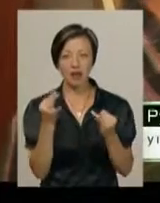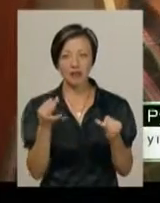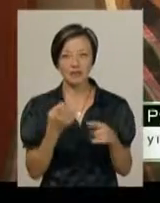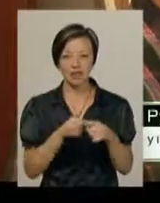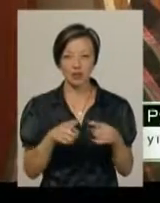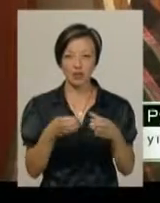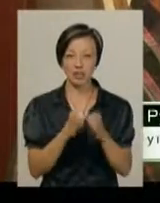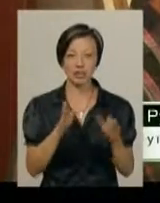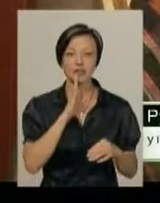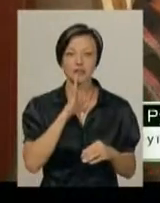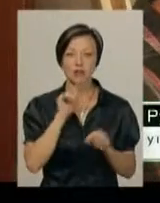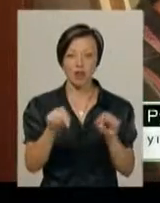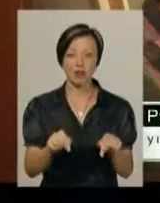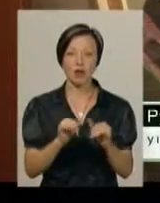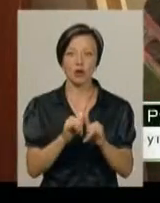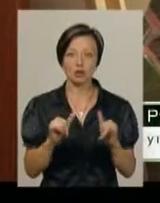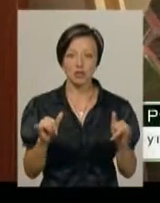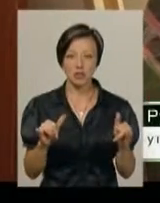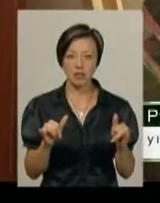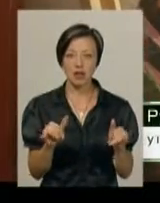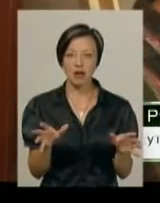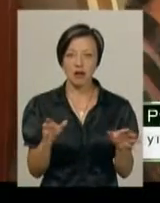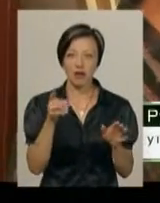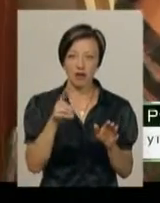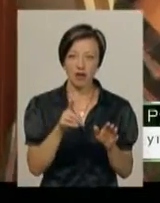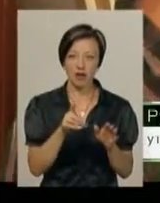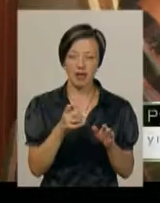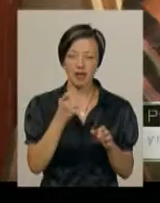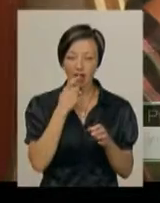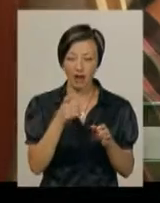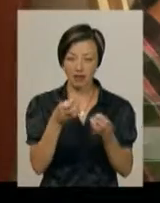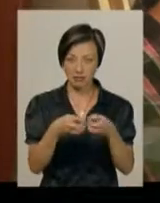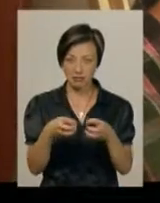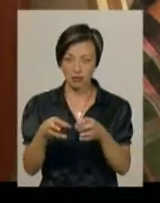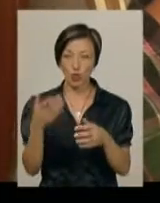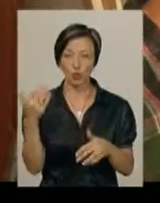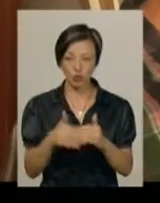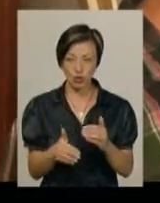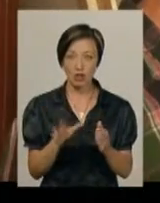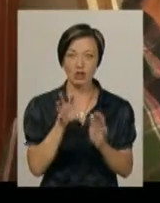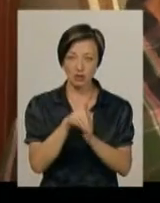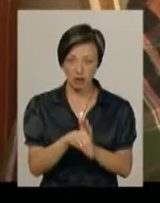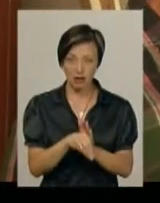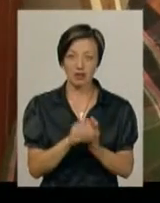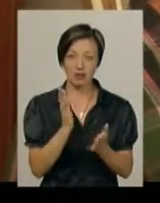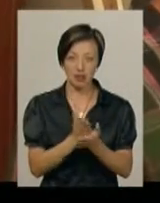колонії тільки дівчата. Вони розмножуються партиногенезом, тобто вони відкладають яйця, які вже запліднені.